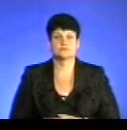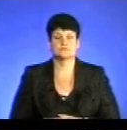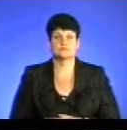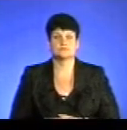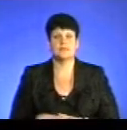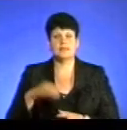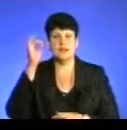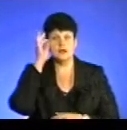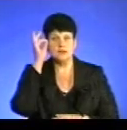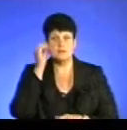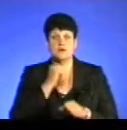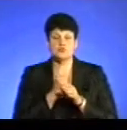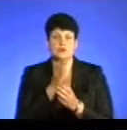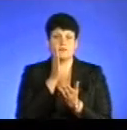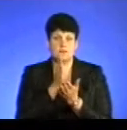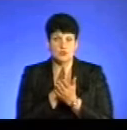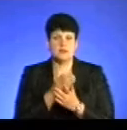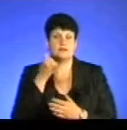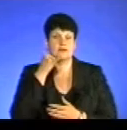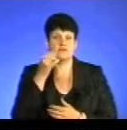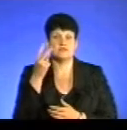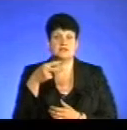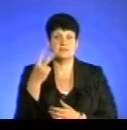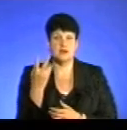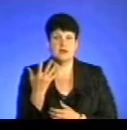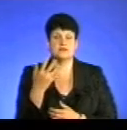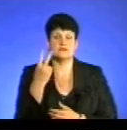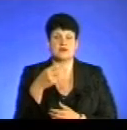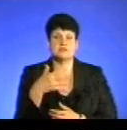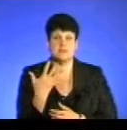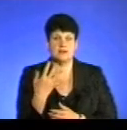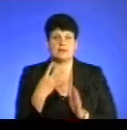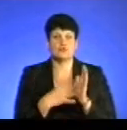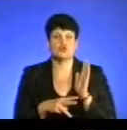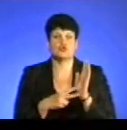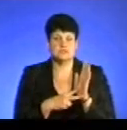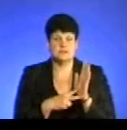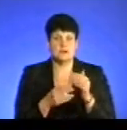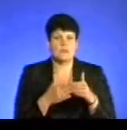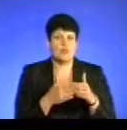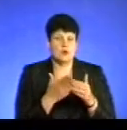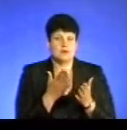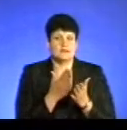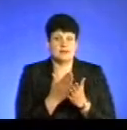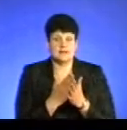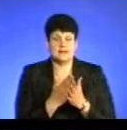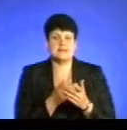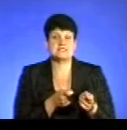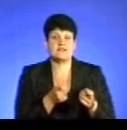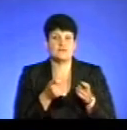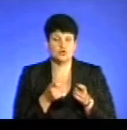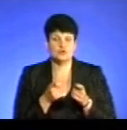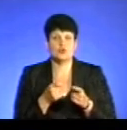Нагадаю, ми працюємо у прямому ефірі Телефонстудії 25 25 97. І пора зі мною завідувач диспансерного відділення